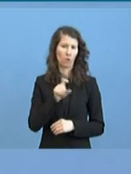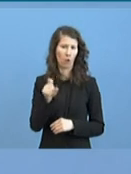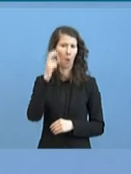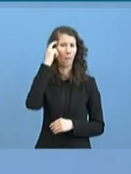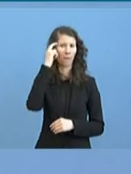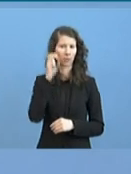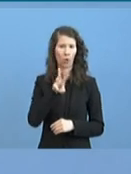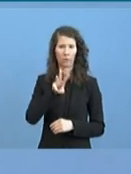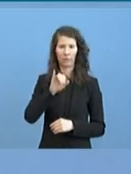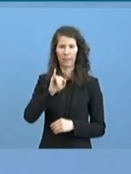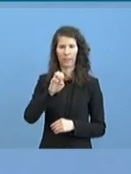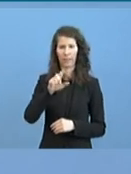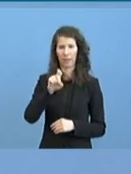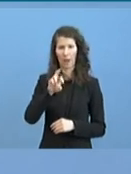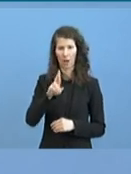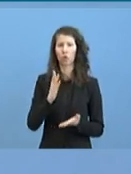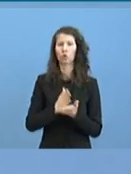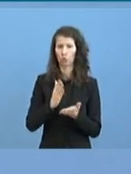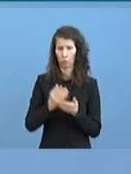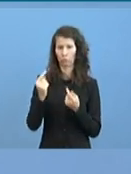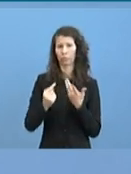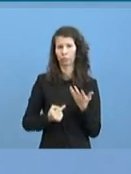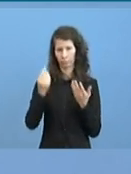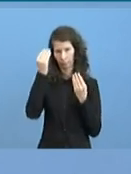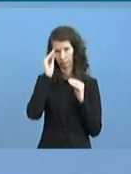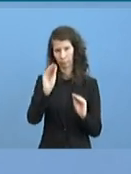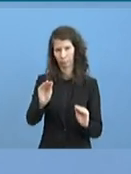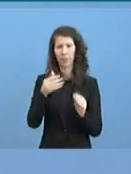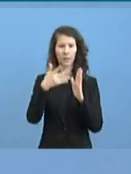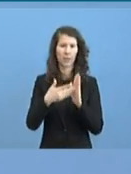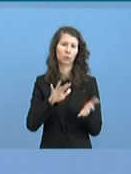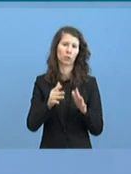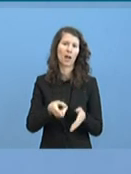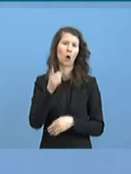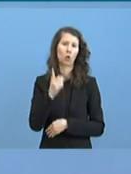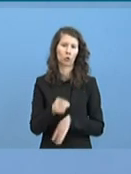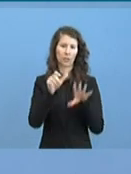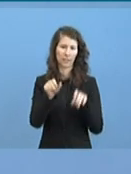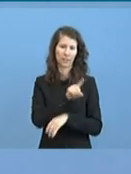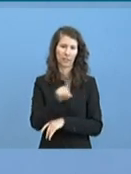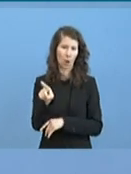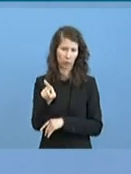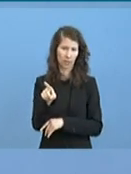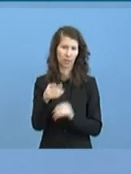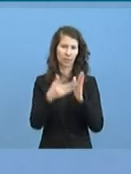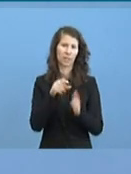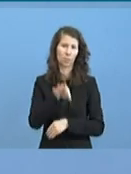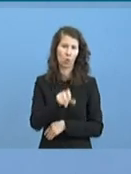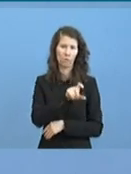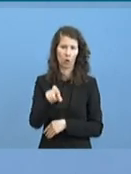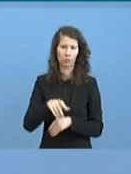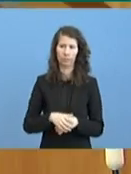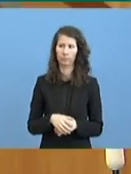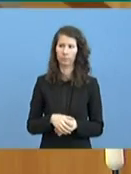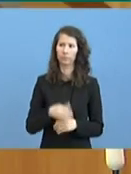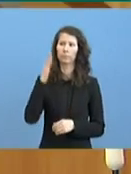Wieler, da hat auch mehrfach Zustellungen genommen, lagen die Tests ungefähr bei 160.000 pro Woche. Ich hätte vielleicht die zweite Frage auch gleich anschließen